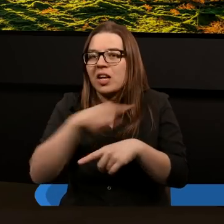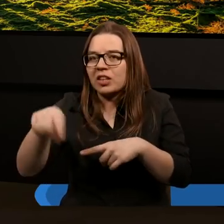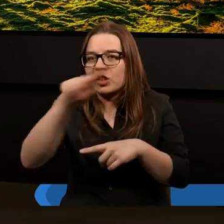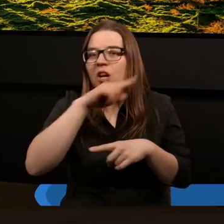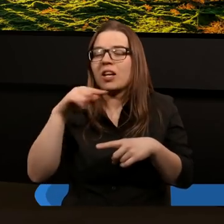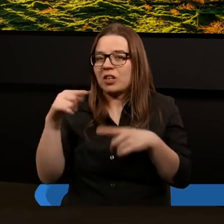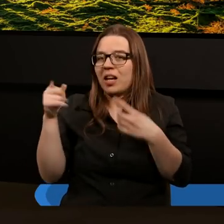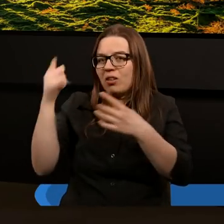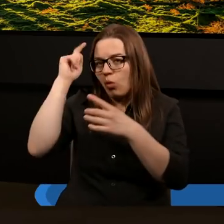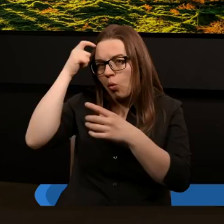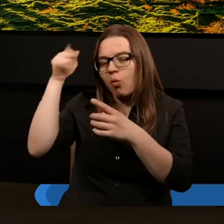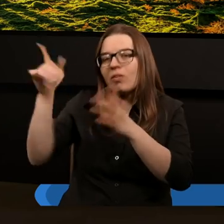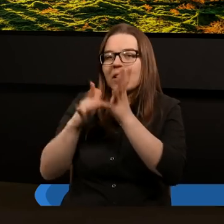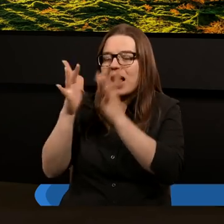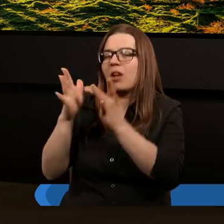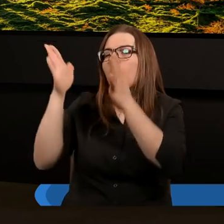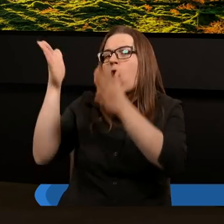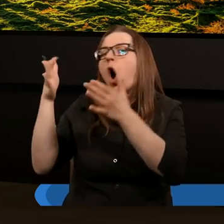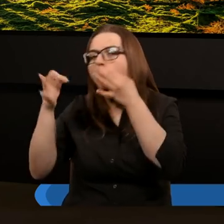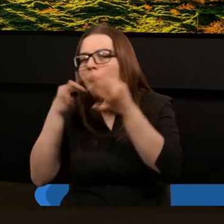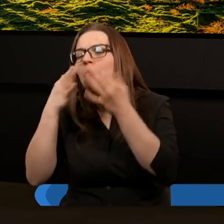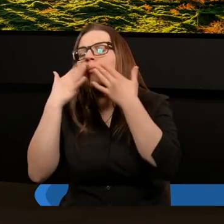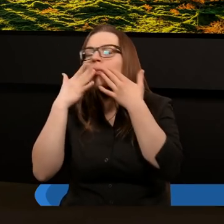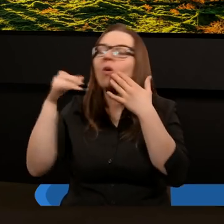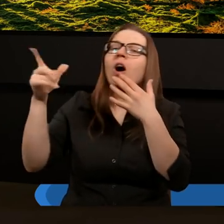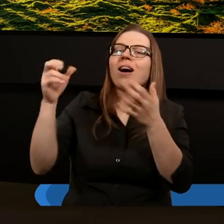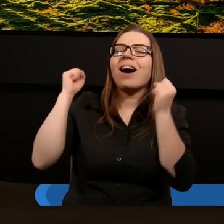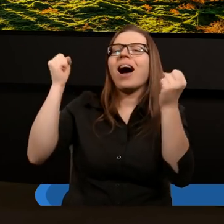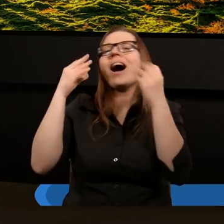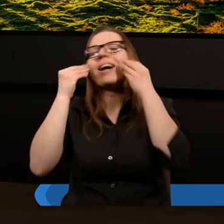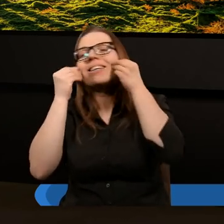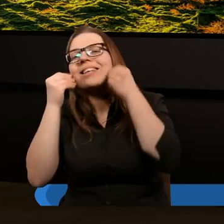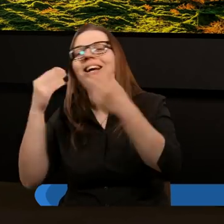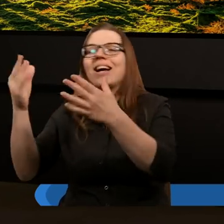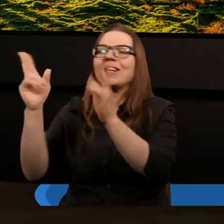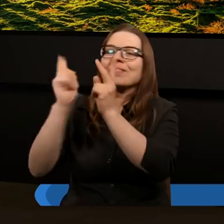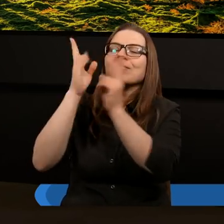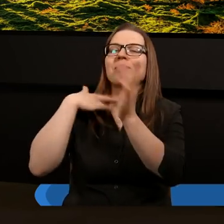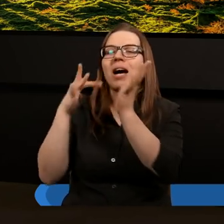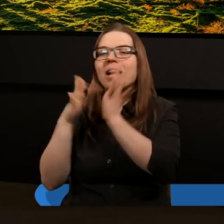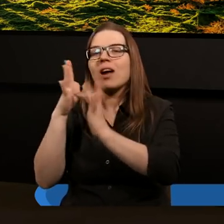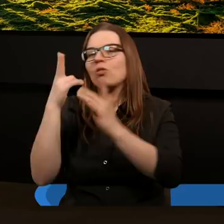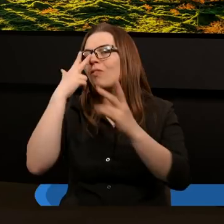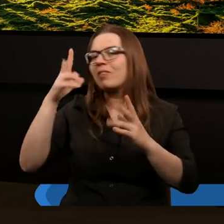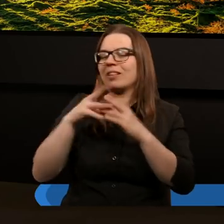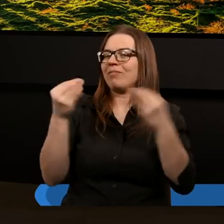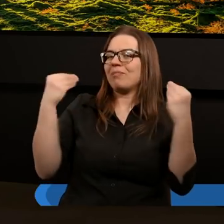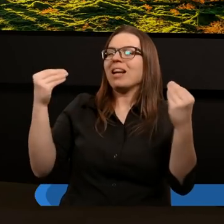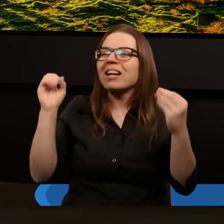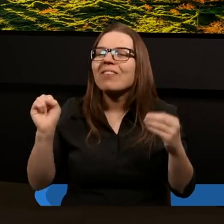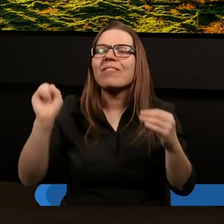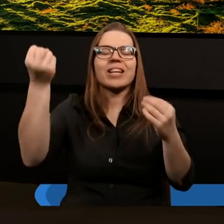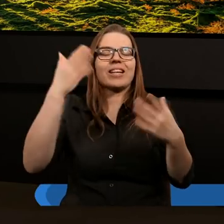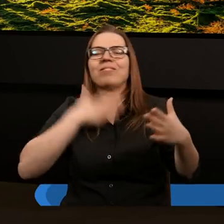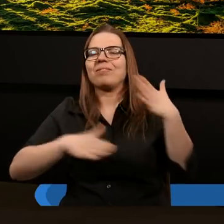tylko o Nim mówiono. Tylko o Nim, prawda? A Duch Święty kierował uwagę na krzyż, na zwycięstwo, które się dokonało.